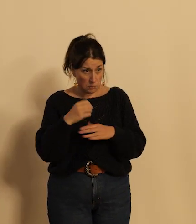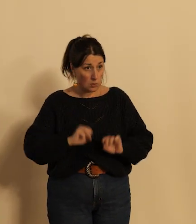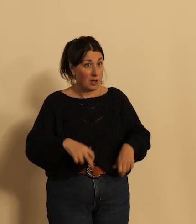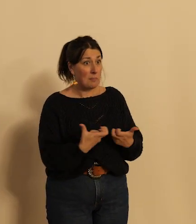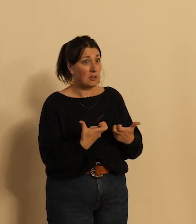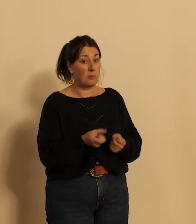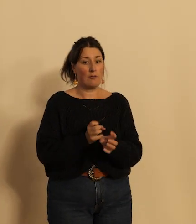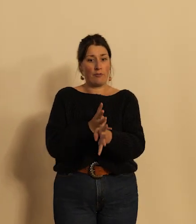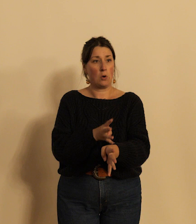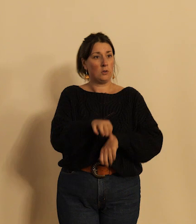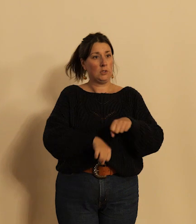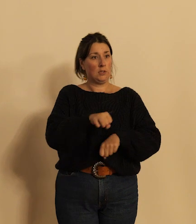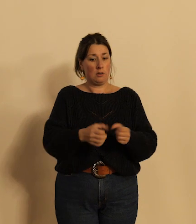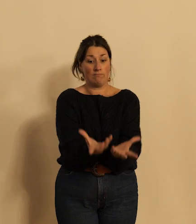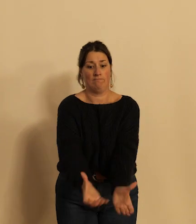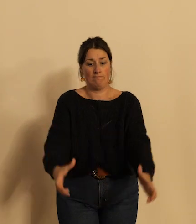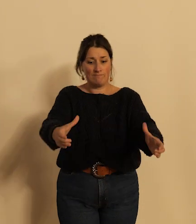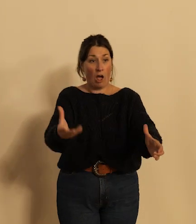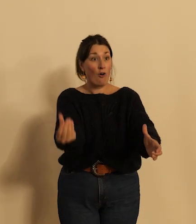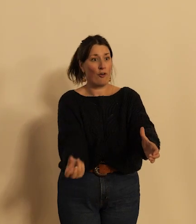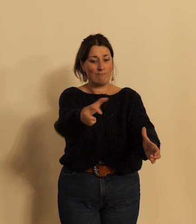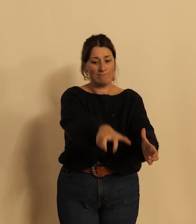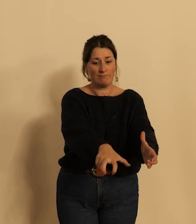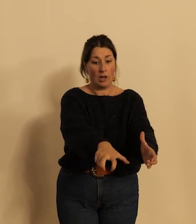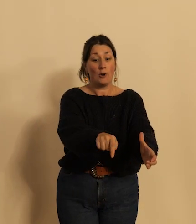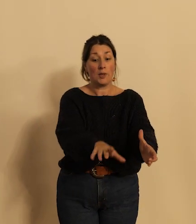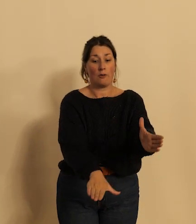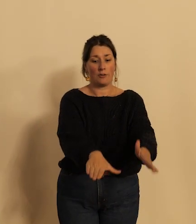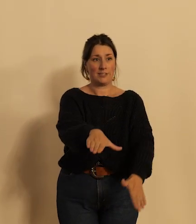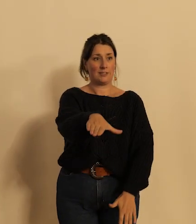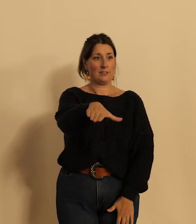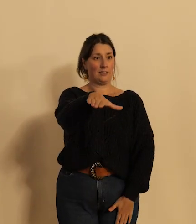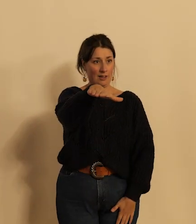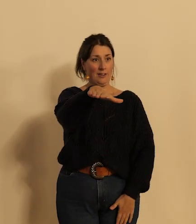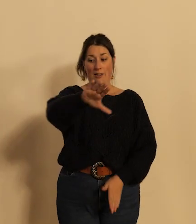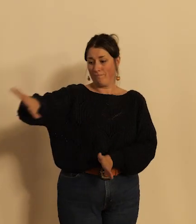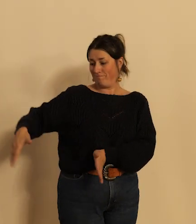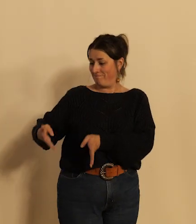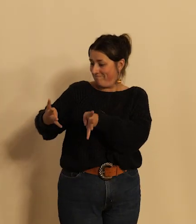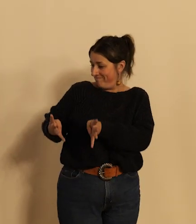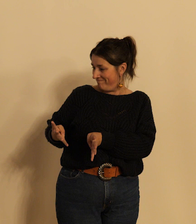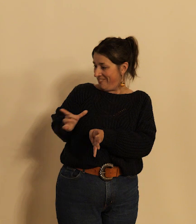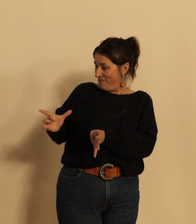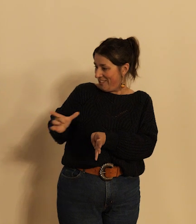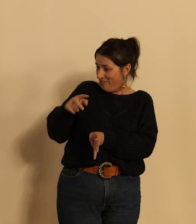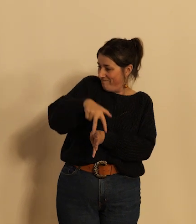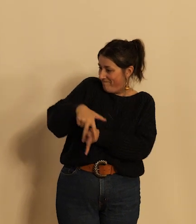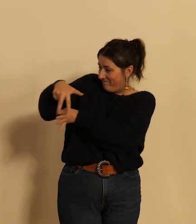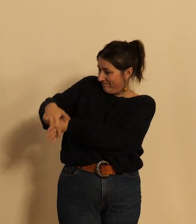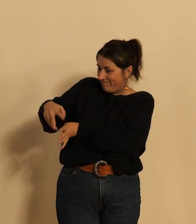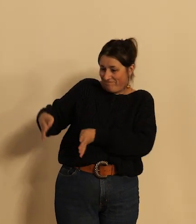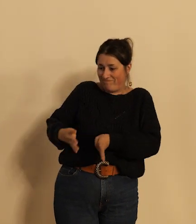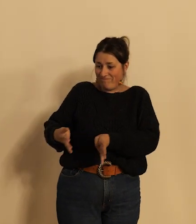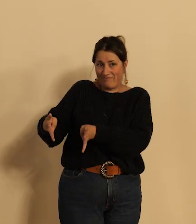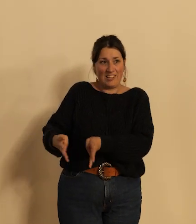jeune enfant qui se trouve dans la nacelle et puis après l'enfant a grandi il accompagne son papa sur son petit vélo avec vous